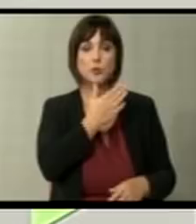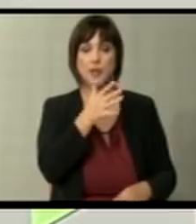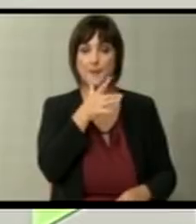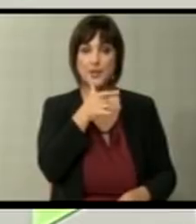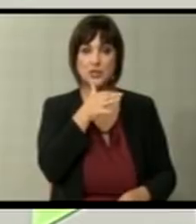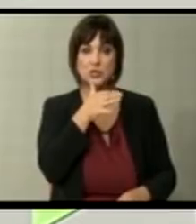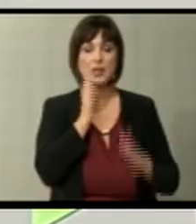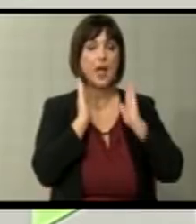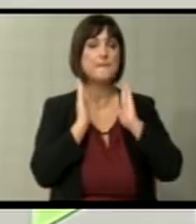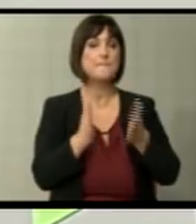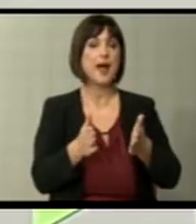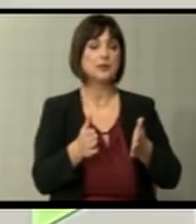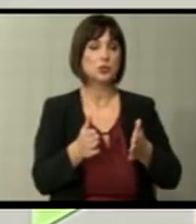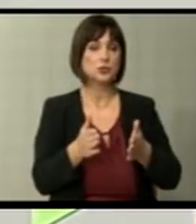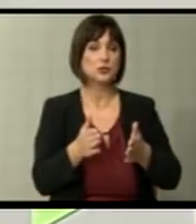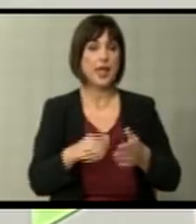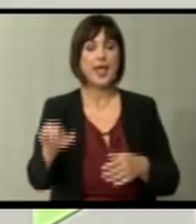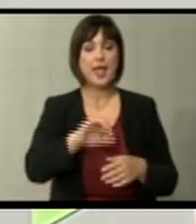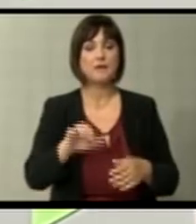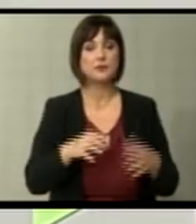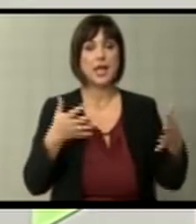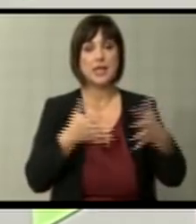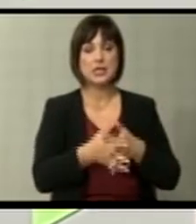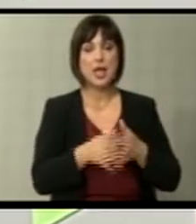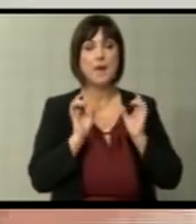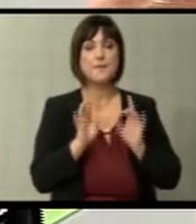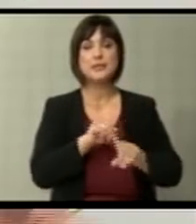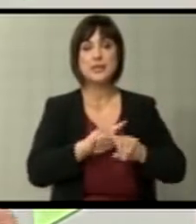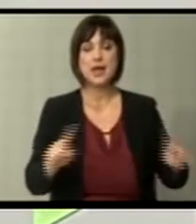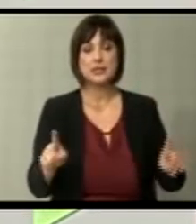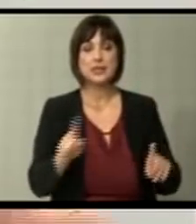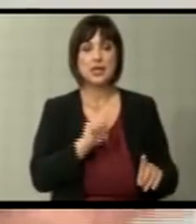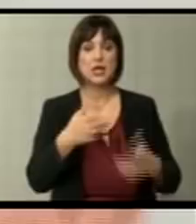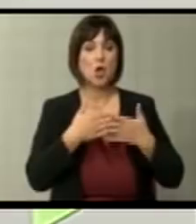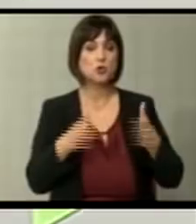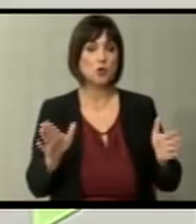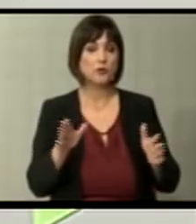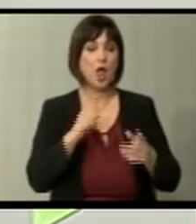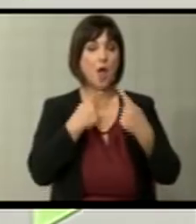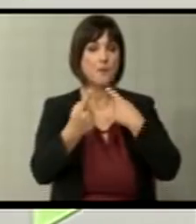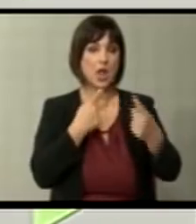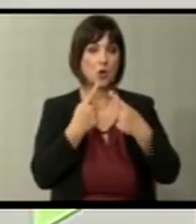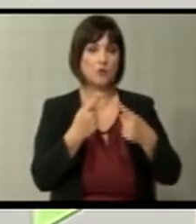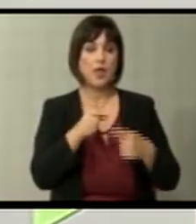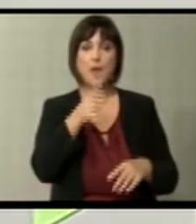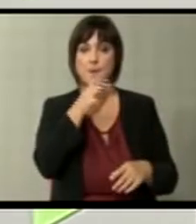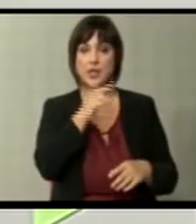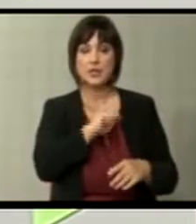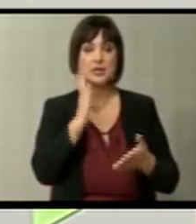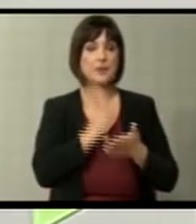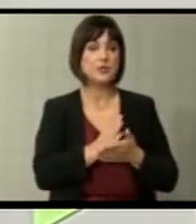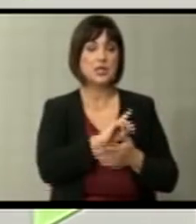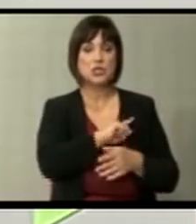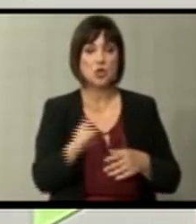Македонија на патот на европските интеграцији. Без разлика, нека не се отворат никогаш преговорите и Македонија да не биде